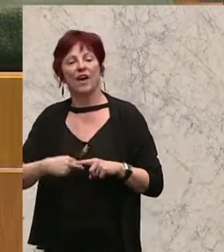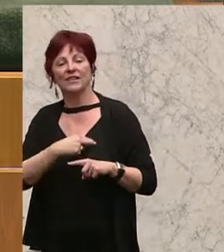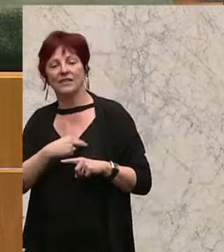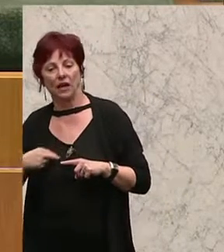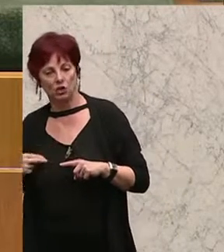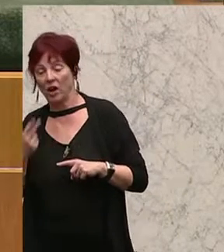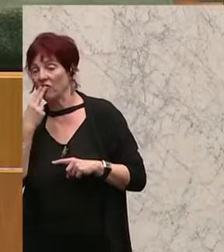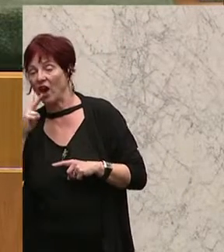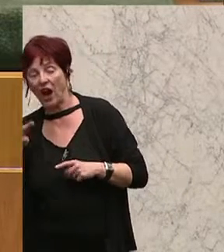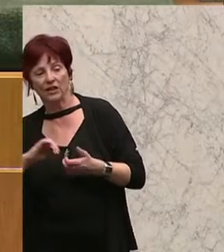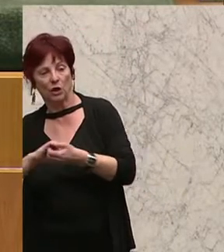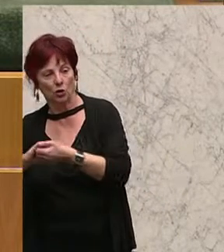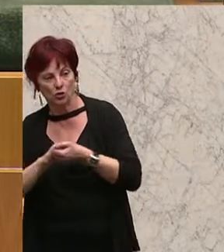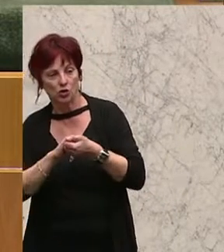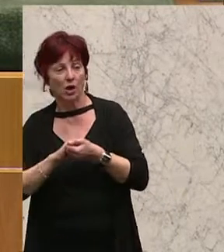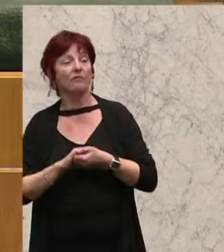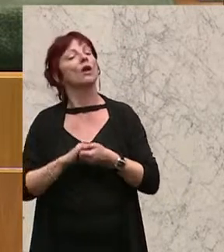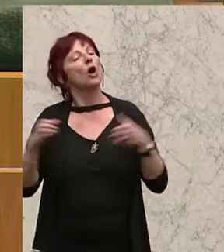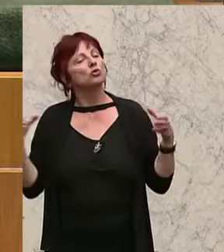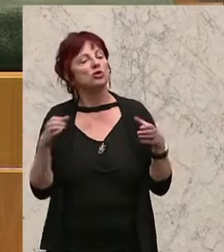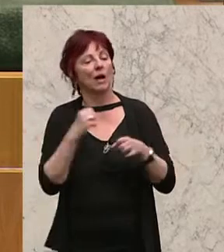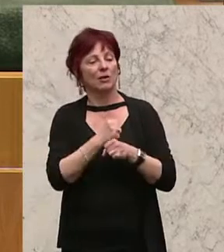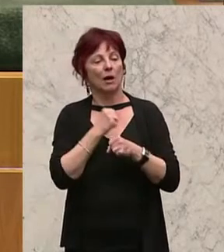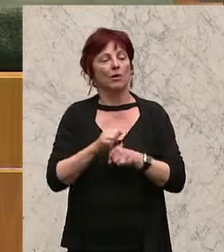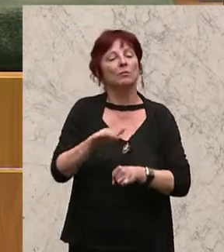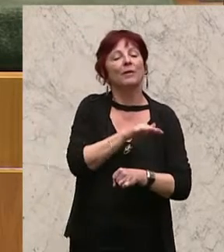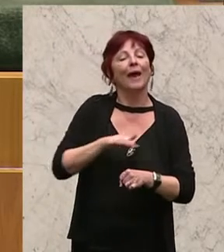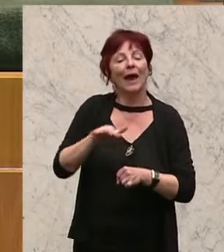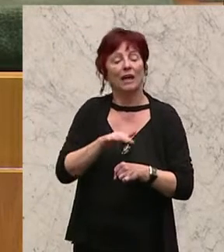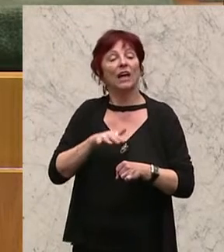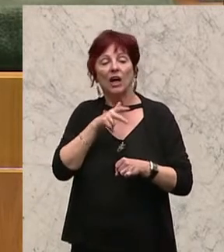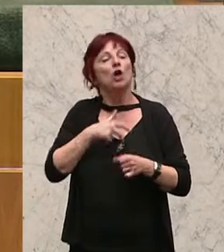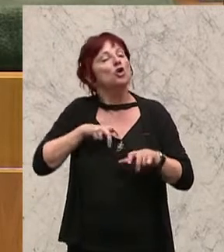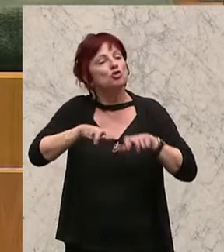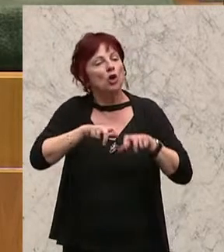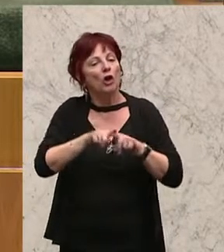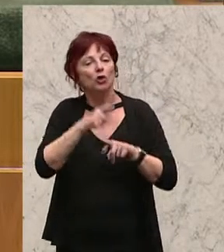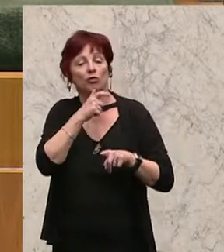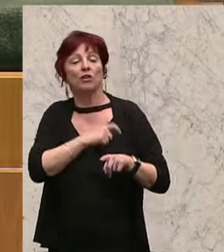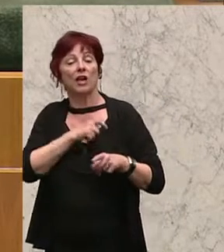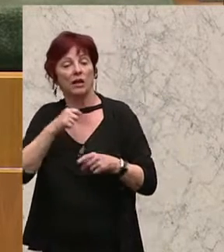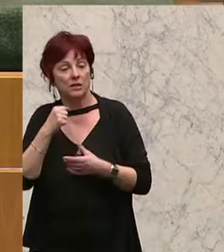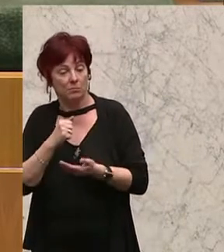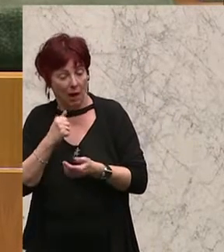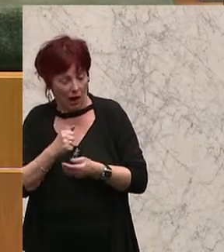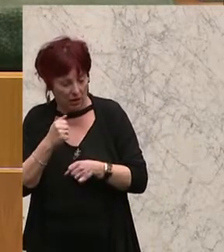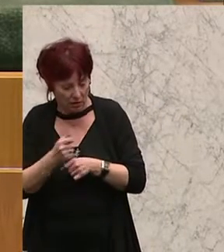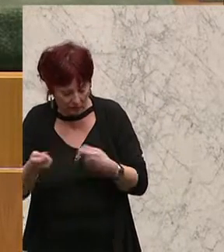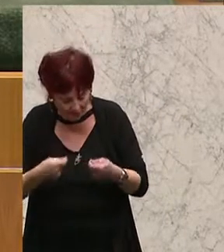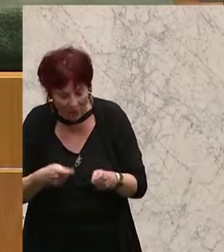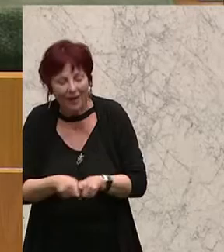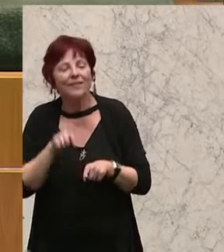Eidgenossenschaft über die Zusammenarbeit in den Bereichen Steuern und Finanzmarkt in 1327 der Beilagen